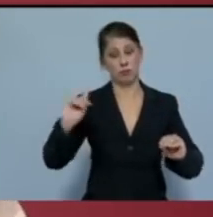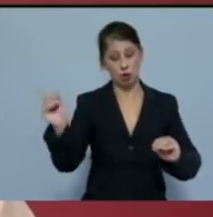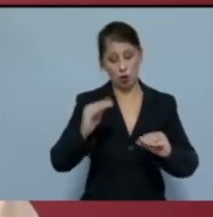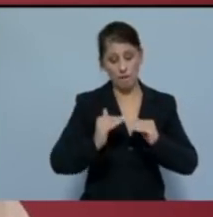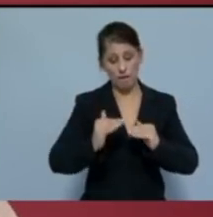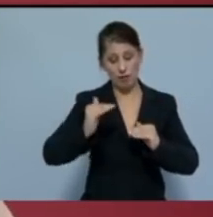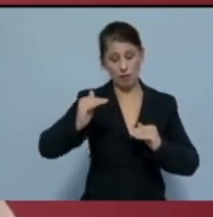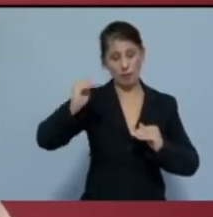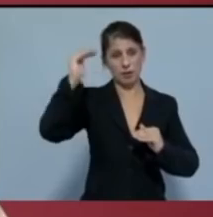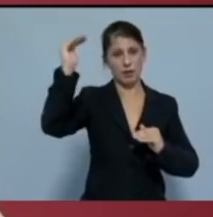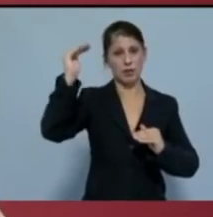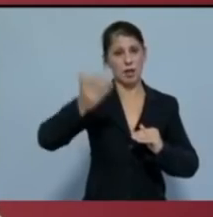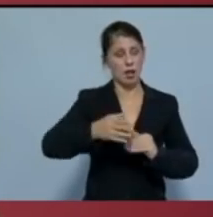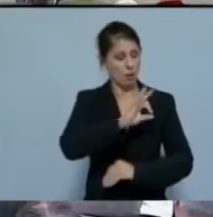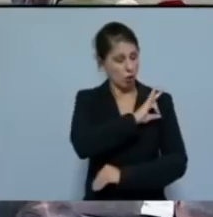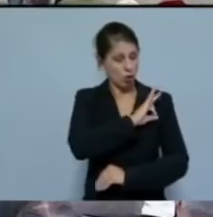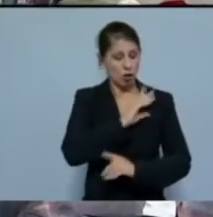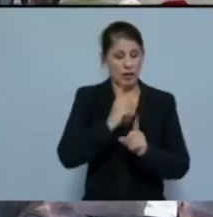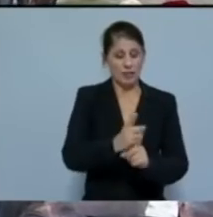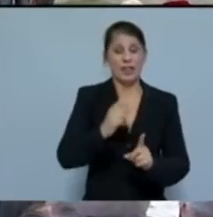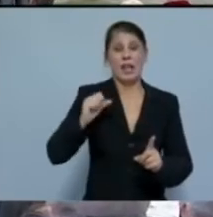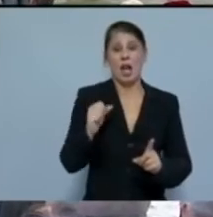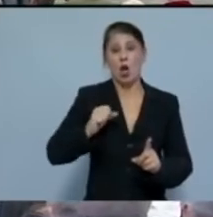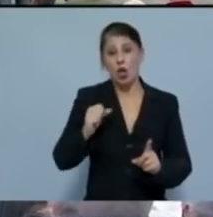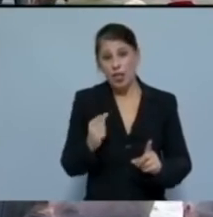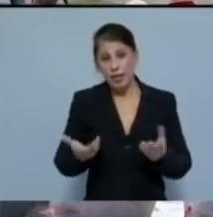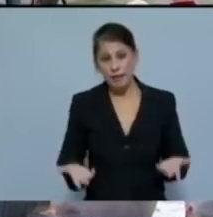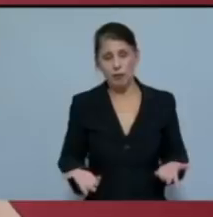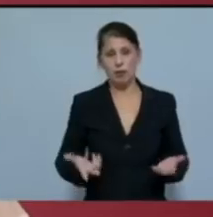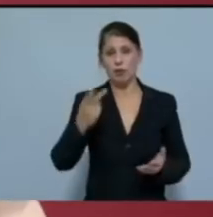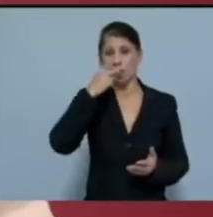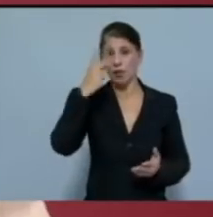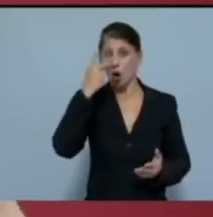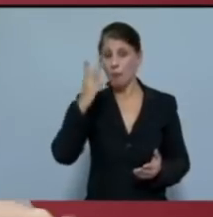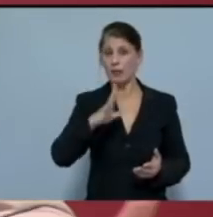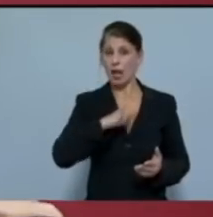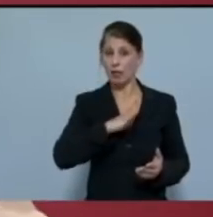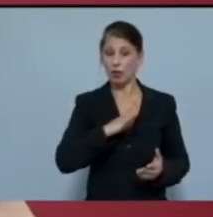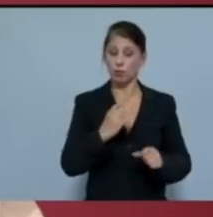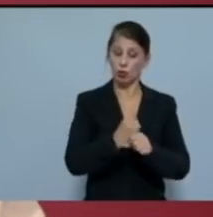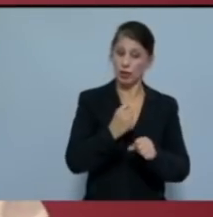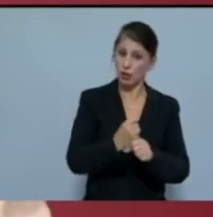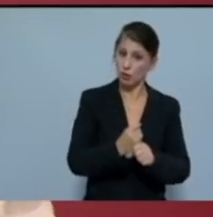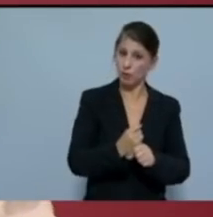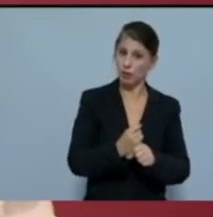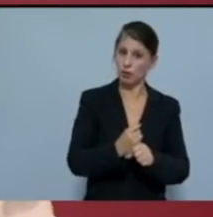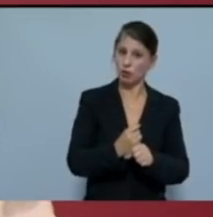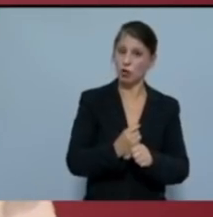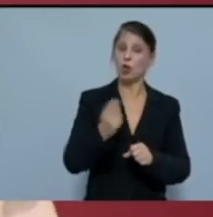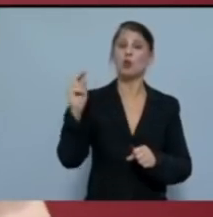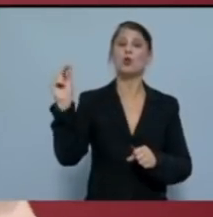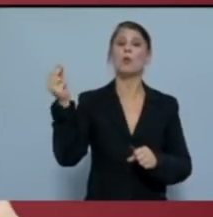βαθμίδες, προσχολική και ειδική αγωγή, τα δικαιώματα των ανθρώπων, των εργαζομένων στον